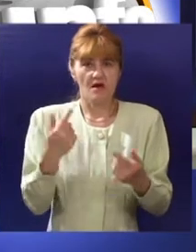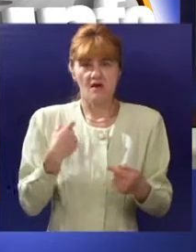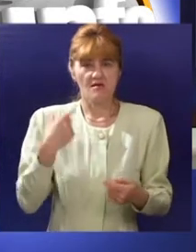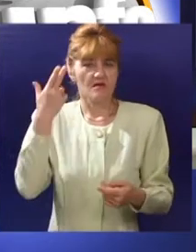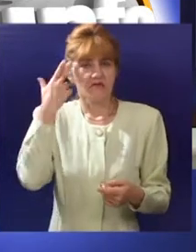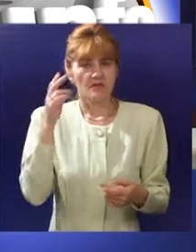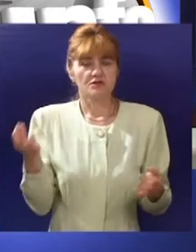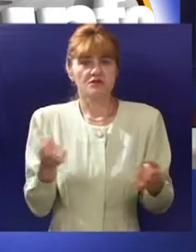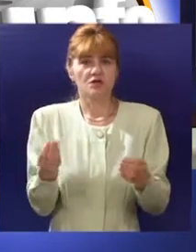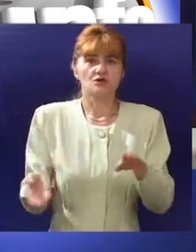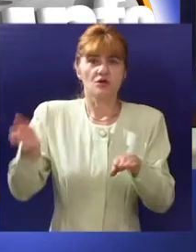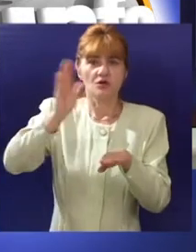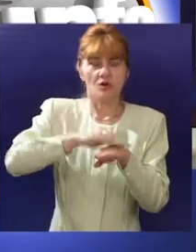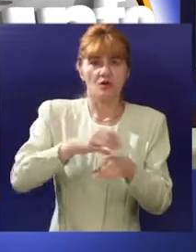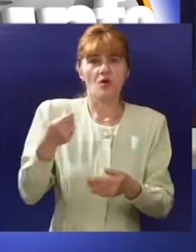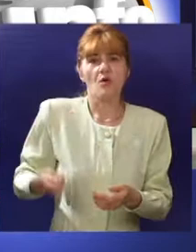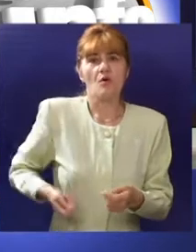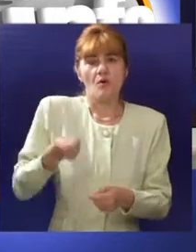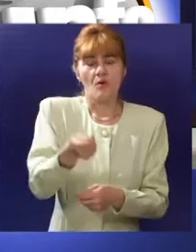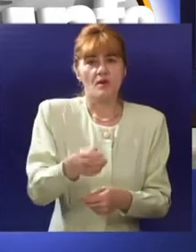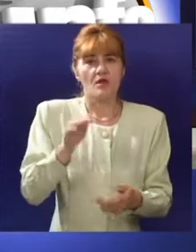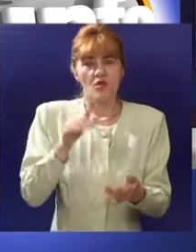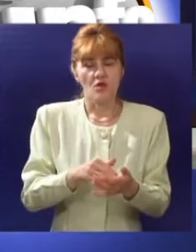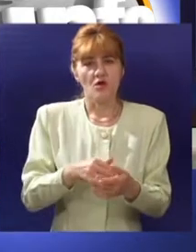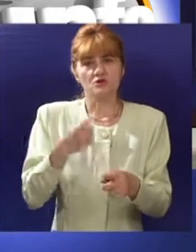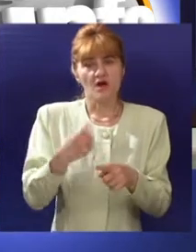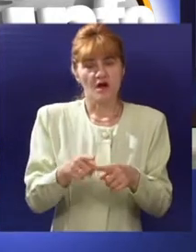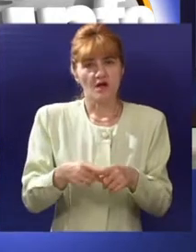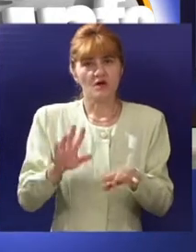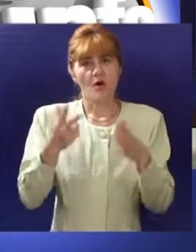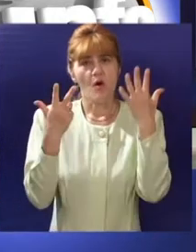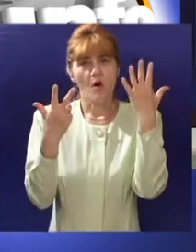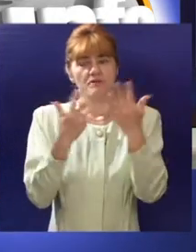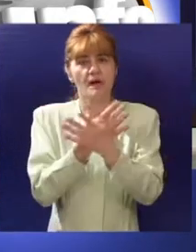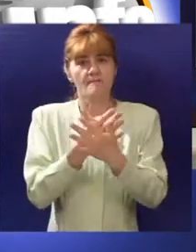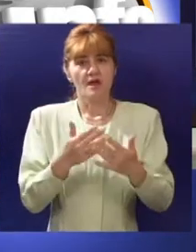sekretarijat za nauku i tehnološki razvoj, koji je dužan da uplati još 8 miliona i 900 hiljada dinara.